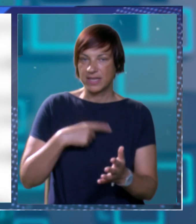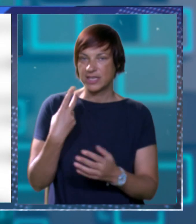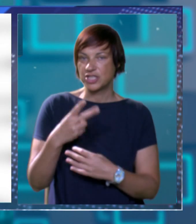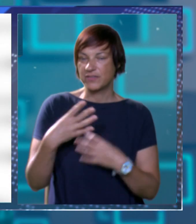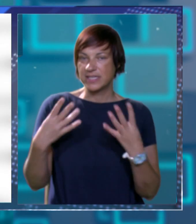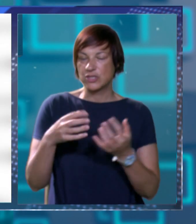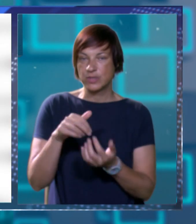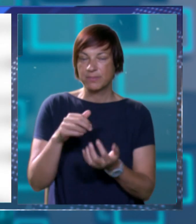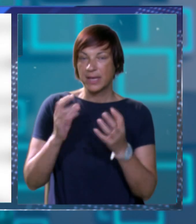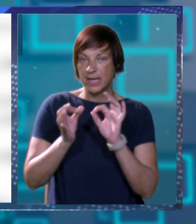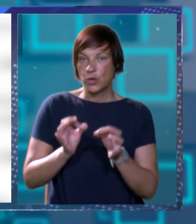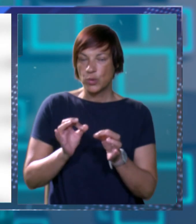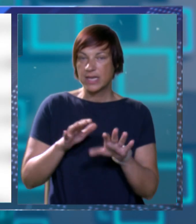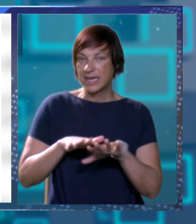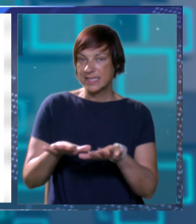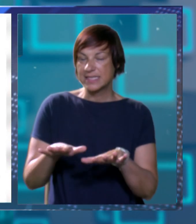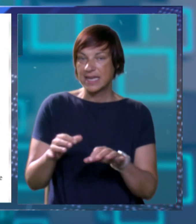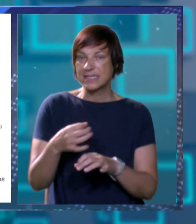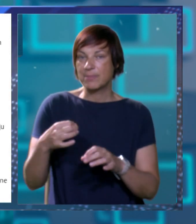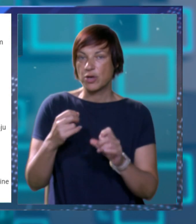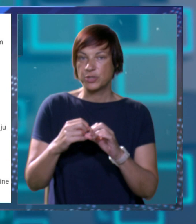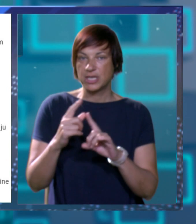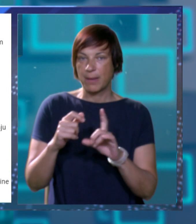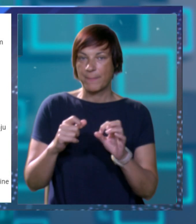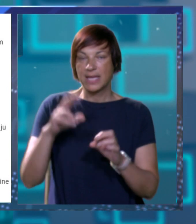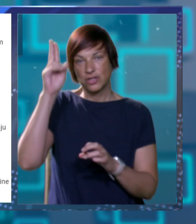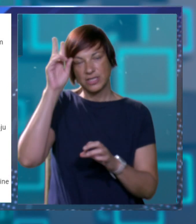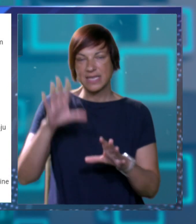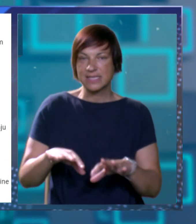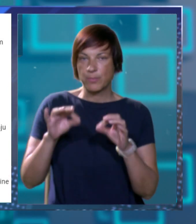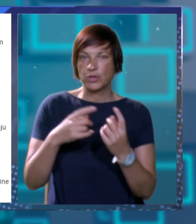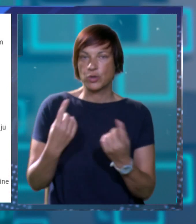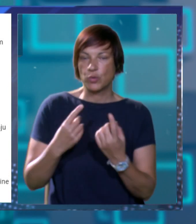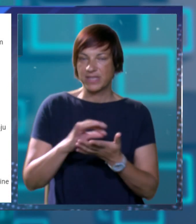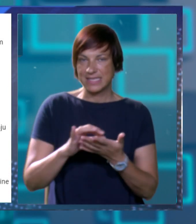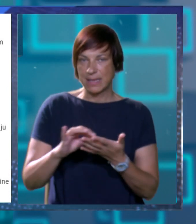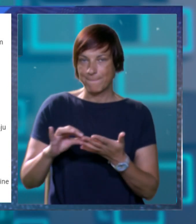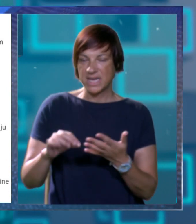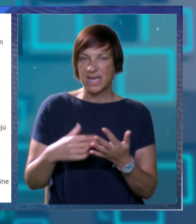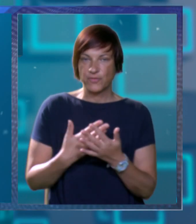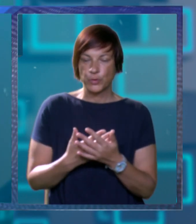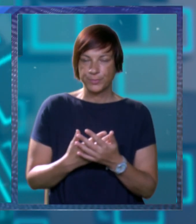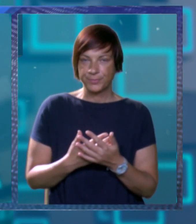28. rujna na službenoj stranici općine Blato gdje se mogu pronaći i uvijeti za prijavu